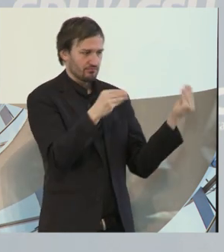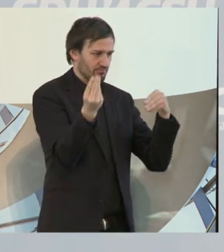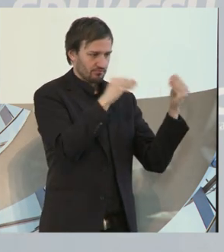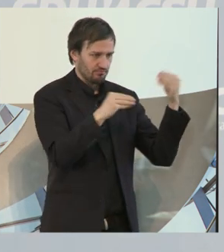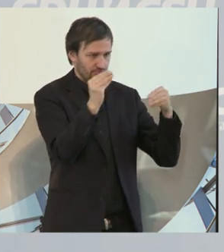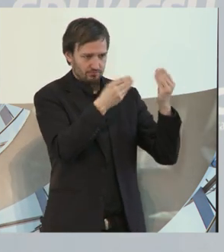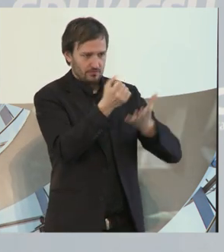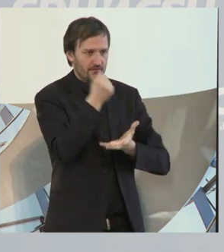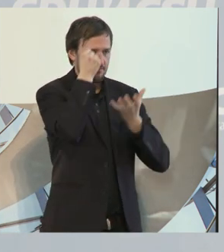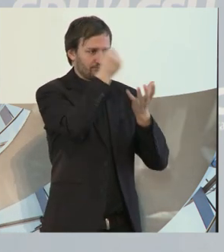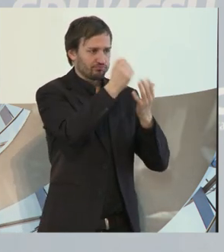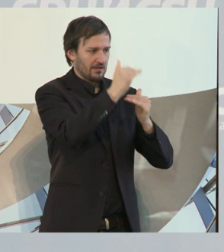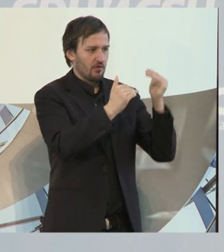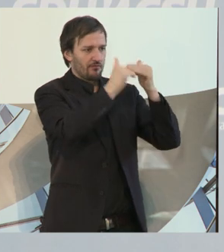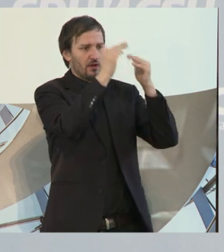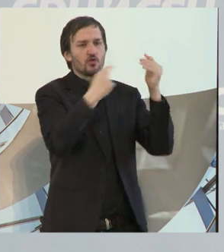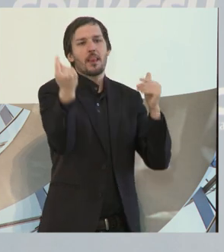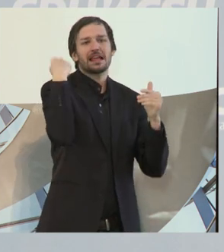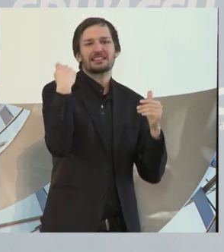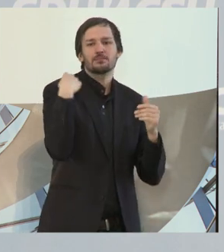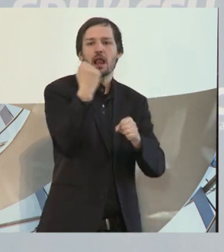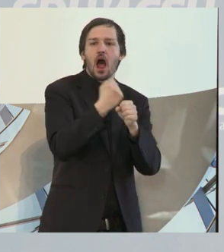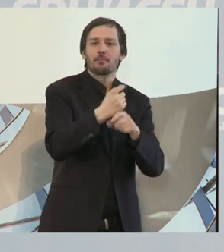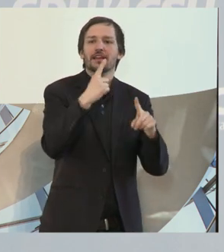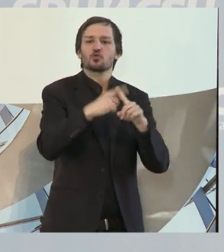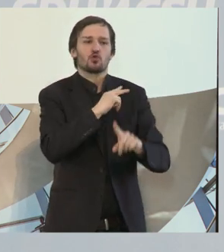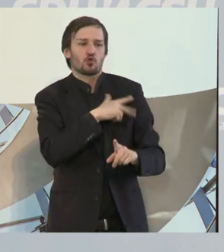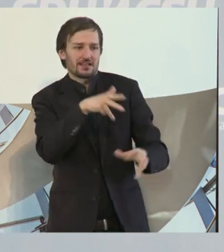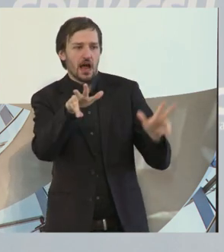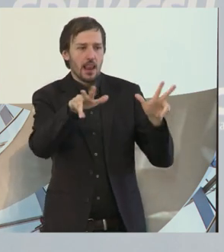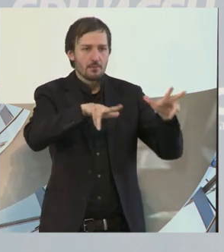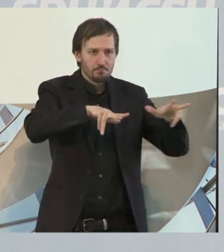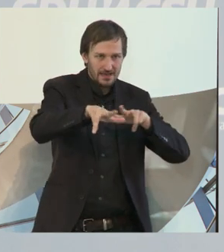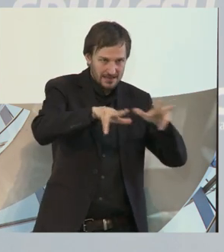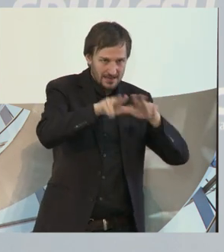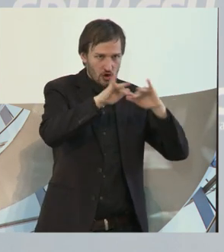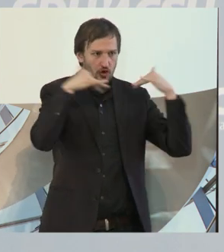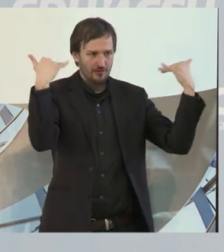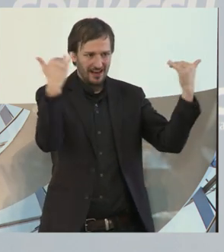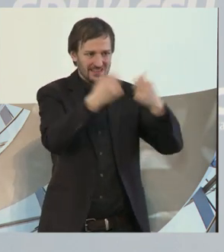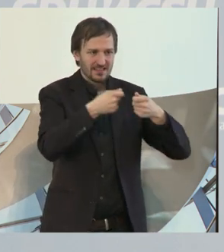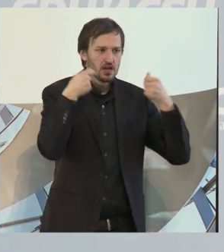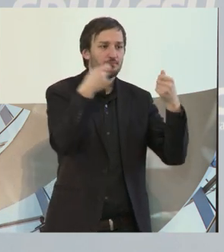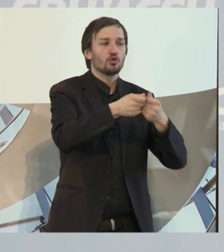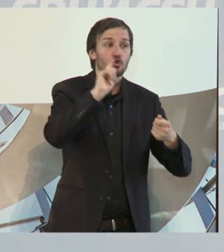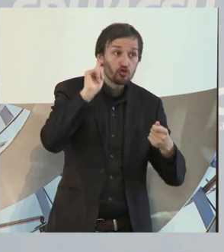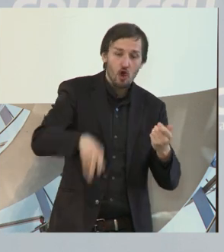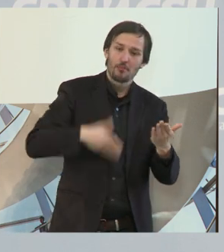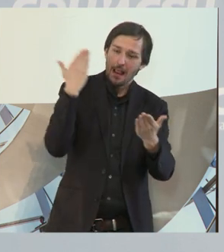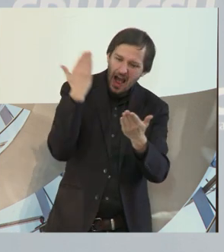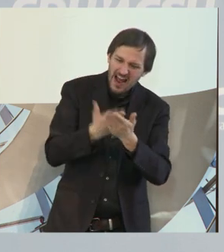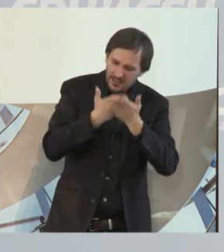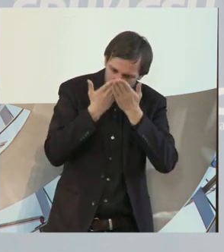Und bei der letzten Arbeitssozialministerkonferenz im Dezember, im November, hat der Bund nochmal sein Angebot unterbreitet, diesen